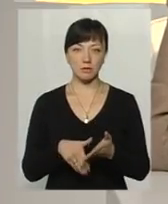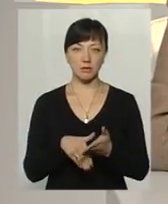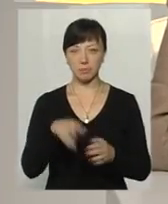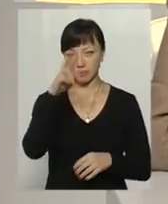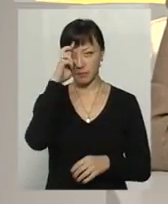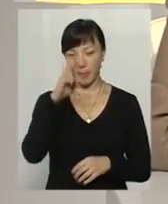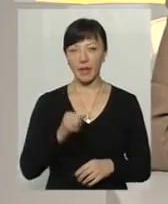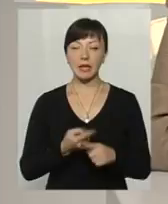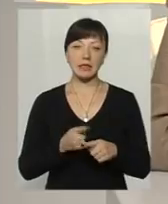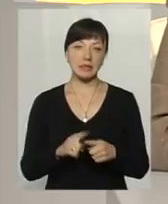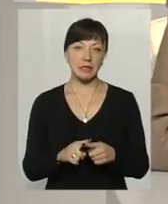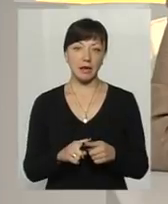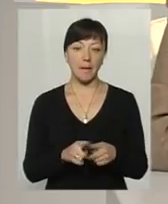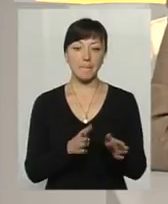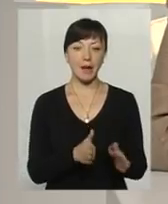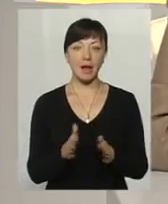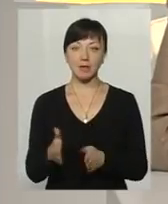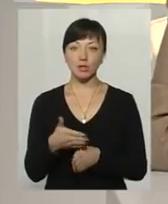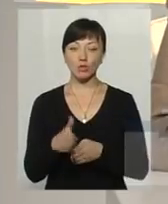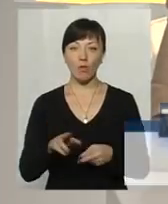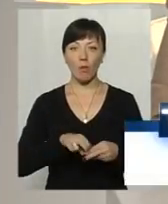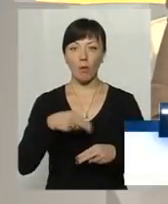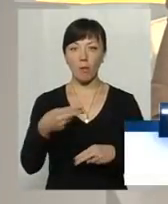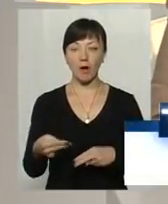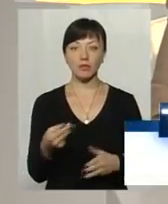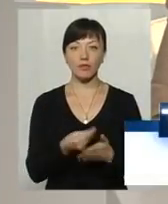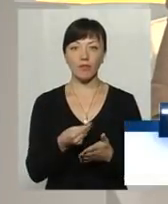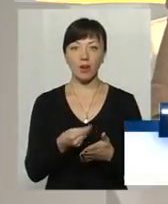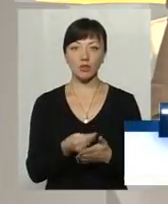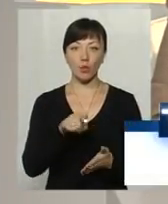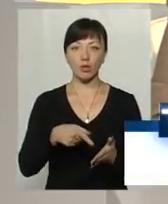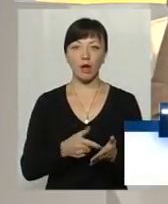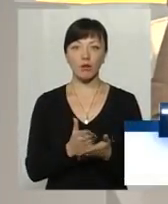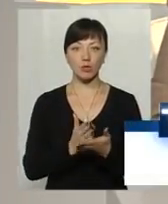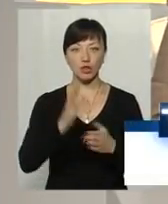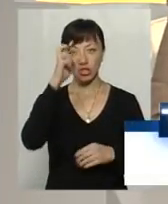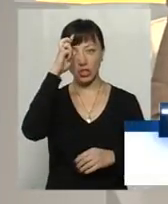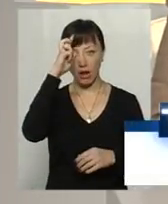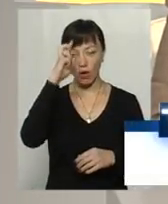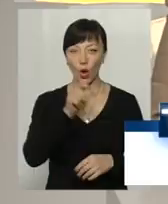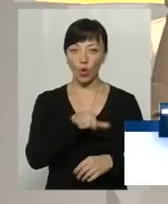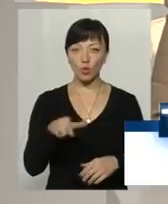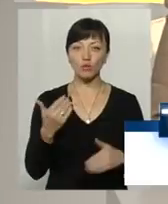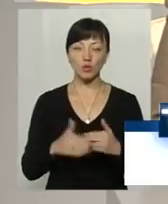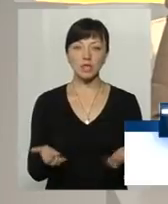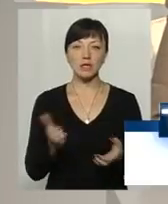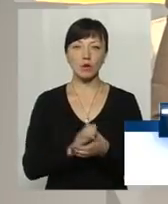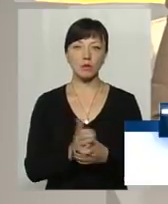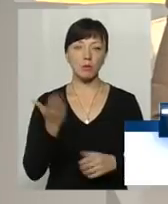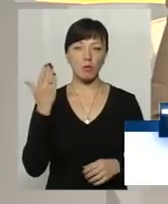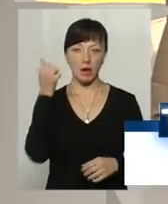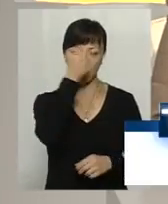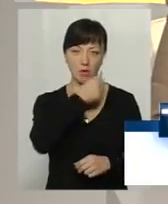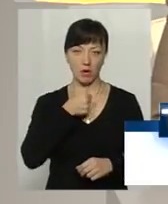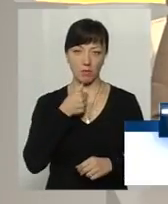Ну, здавалося б, що цей механізм часткового погашення вартості комунальних послуг державою людям уже знайомий за попередніми